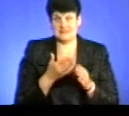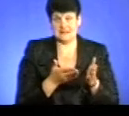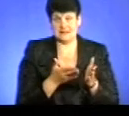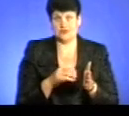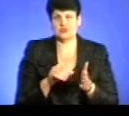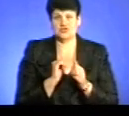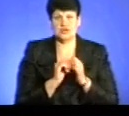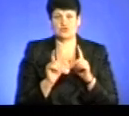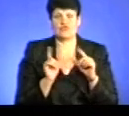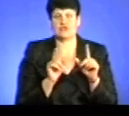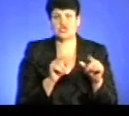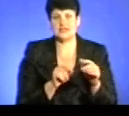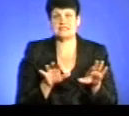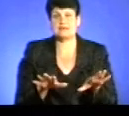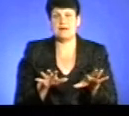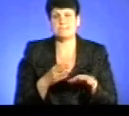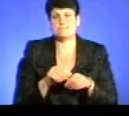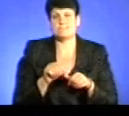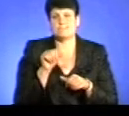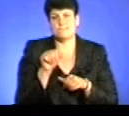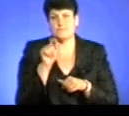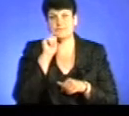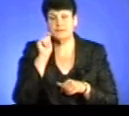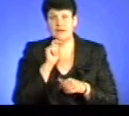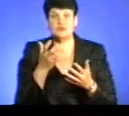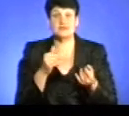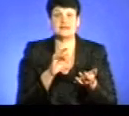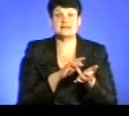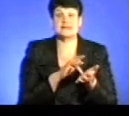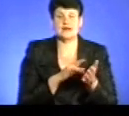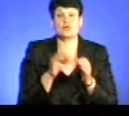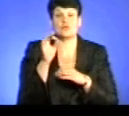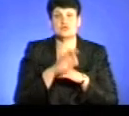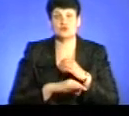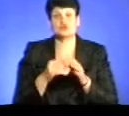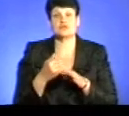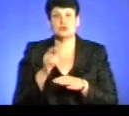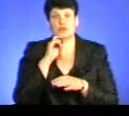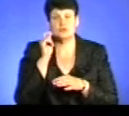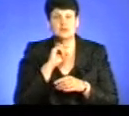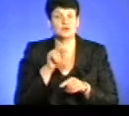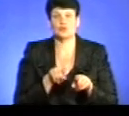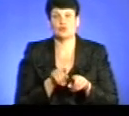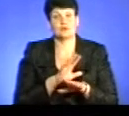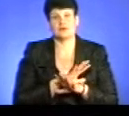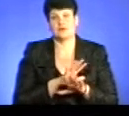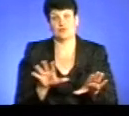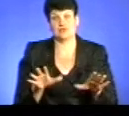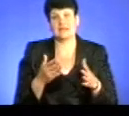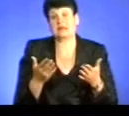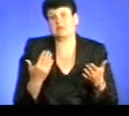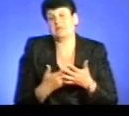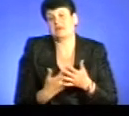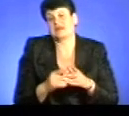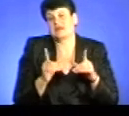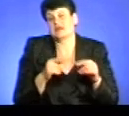часто виїжджає за межі України. Якщо взяти, напевно, центральну чи східну частину України, напевно, такого не буде. Хіба би вони виїжджали в Росію,